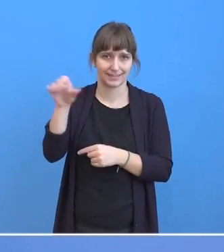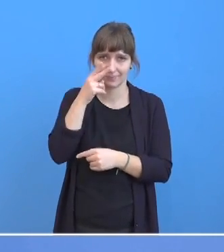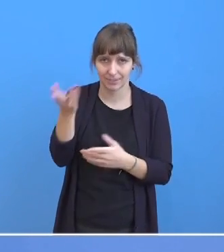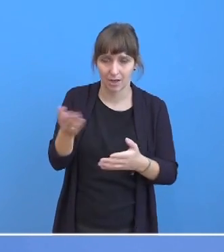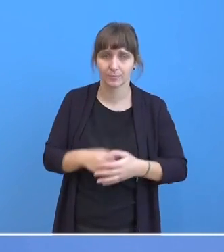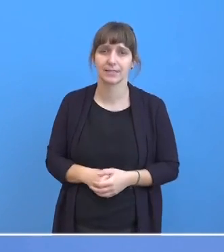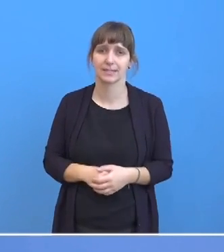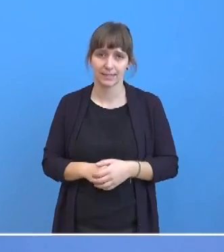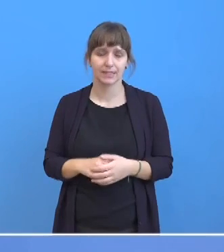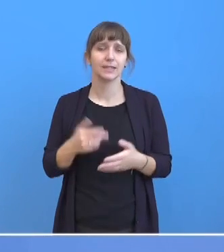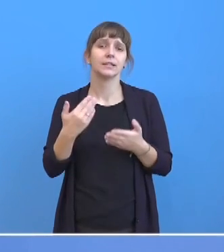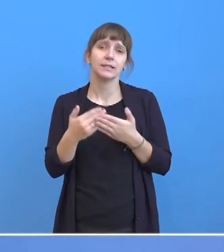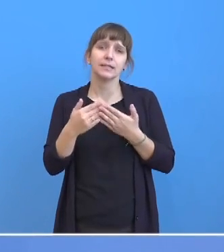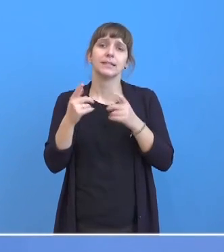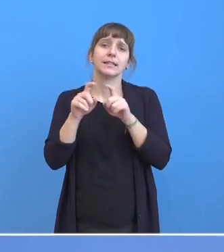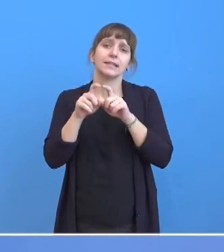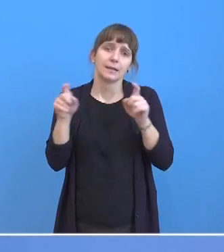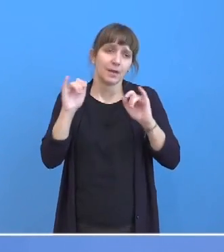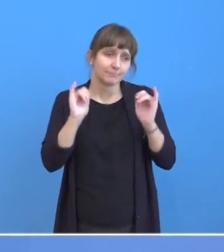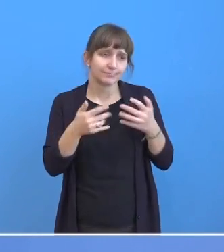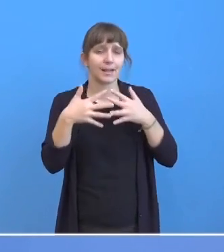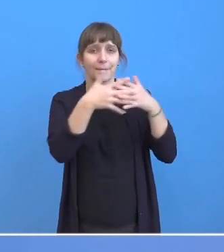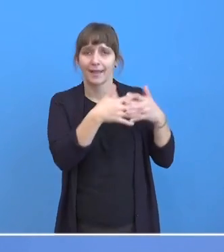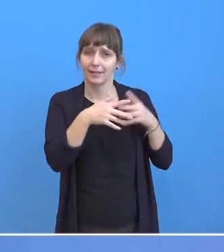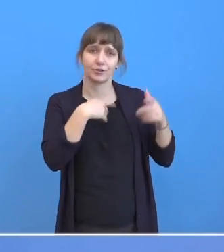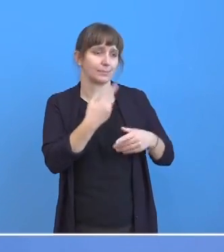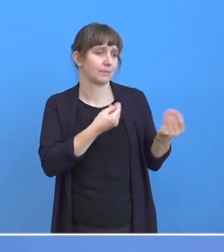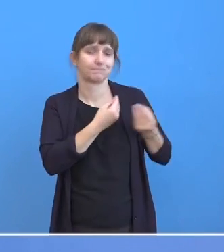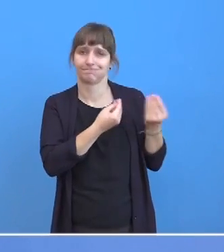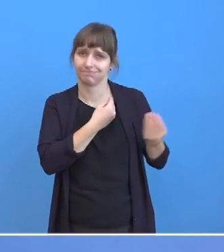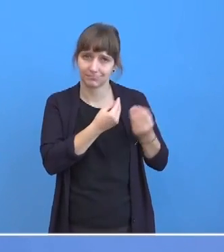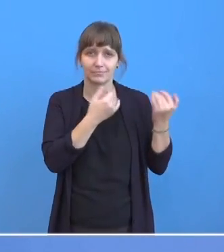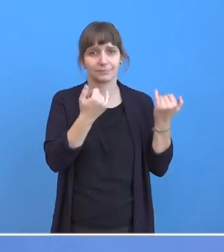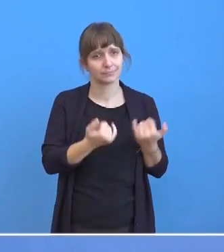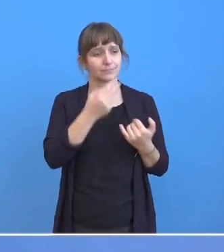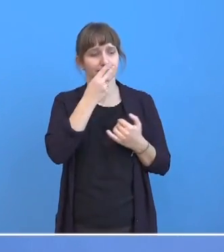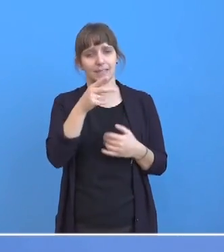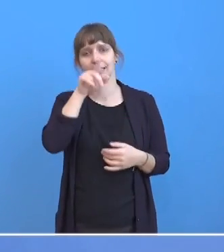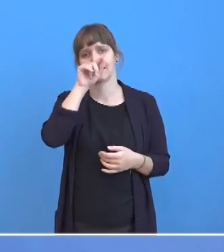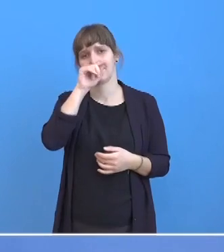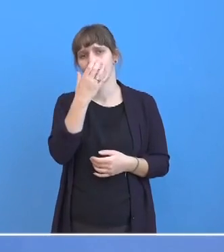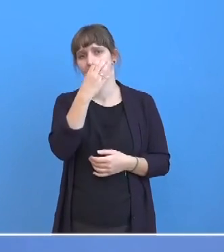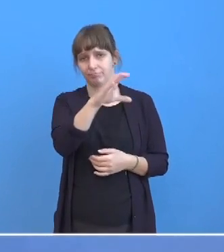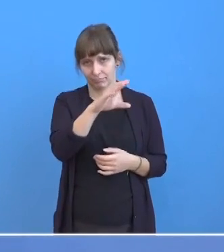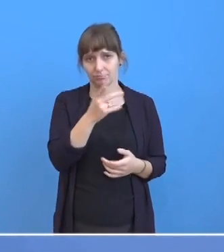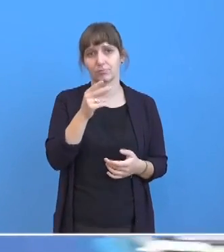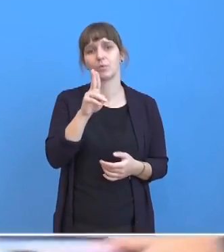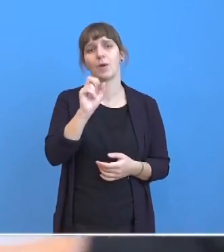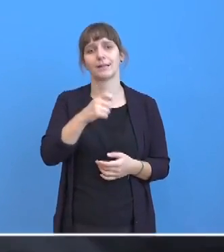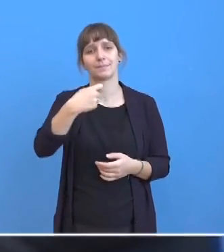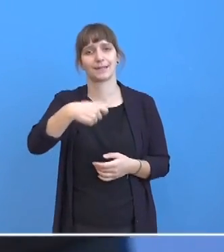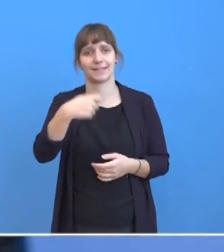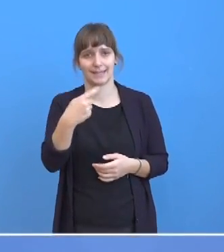ein Thema, was uns mit der amerikanischen Seite immer beschäftigt. Jetzt haben wir diesen Tweet zur Kenntnis genommen des US-Präsidenten.